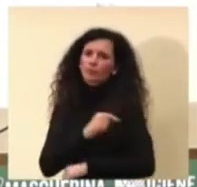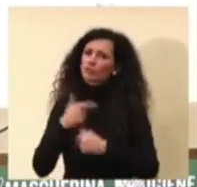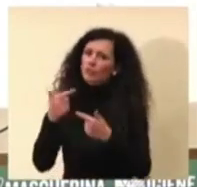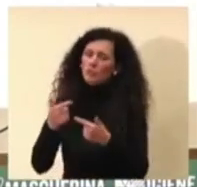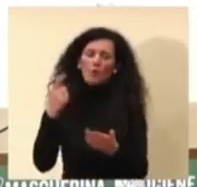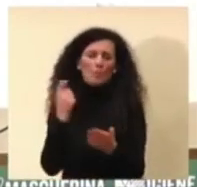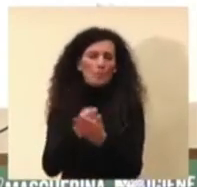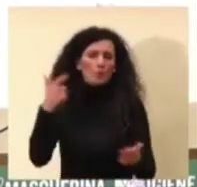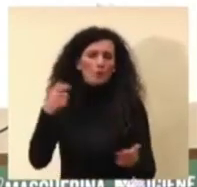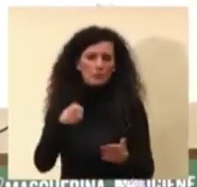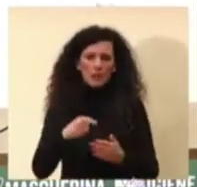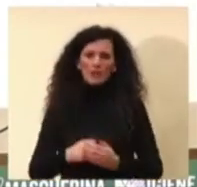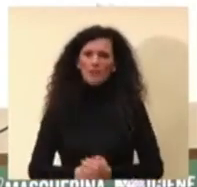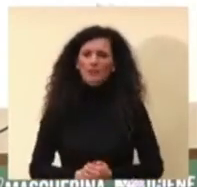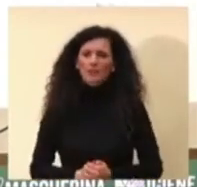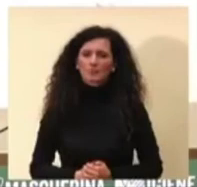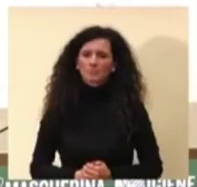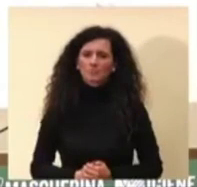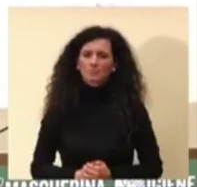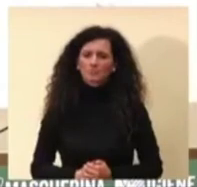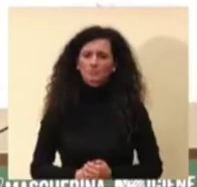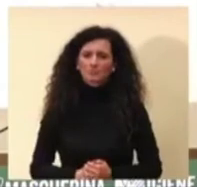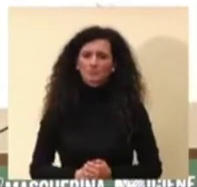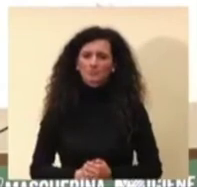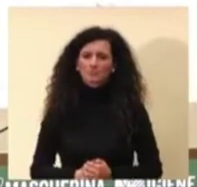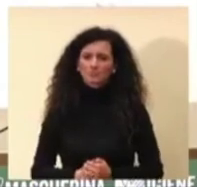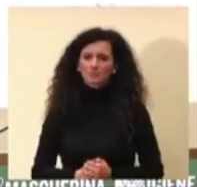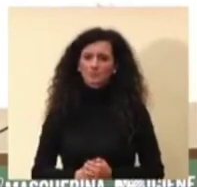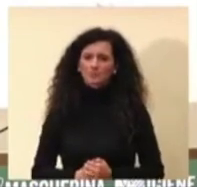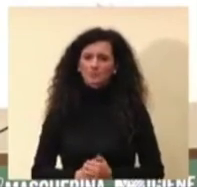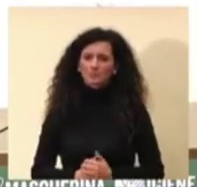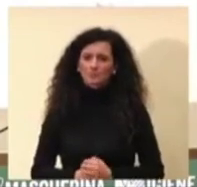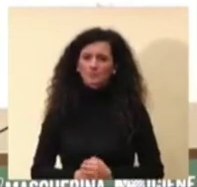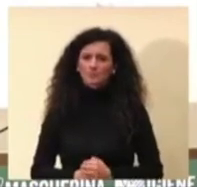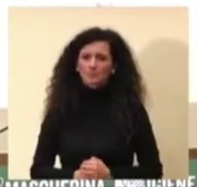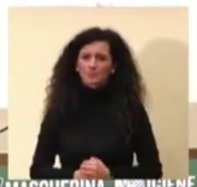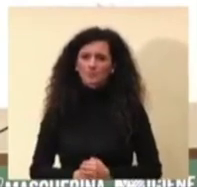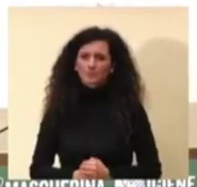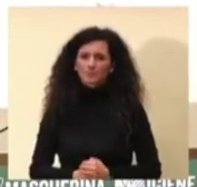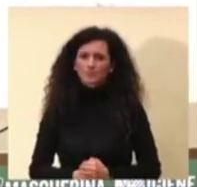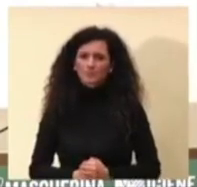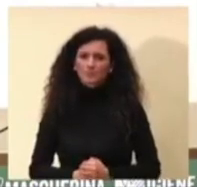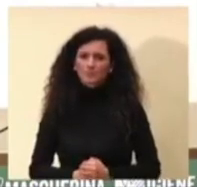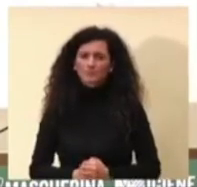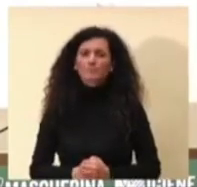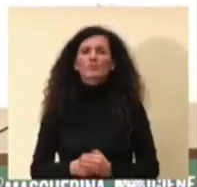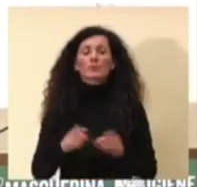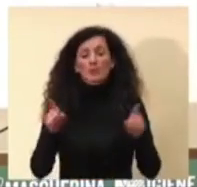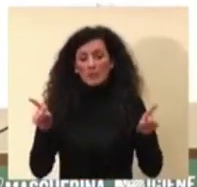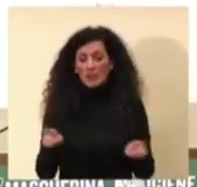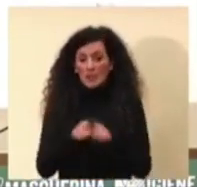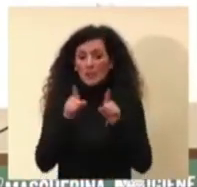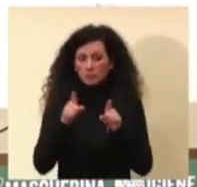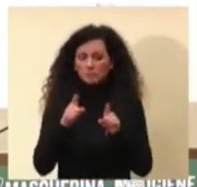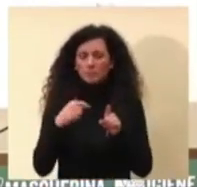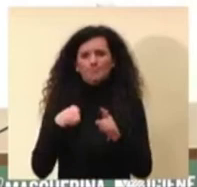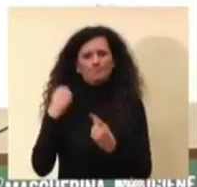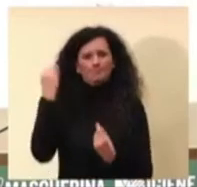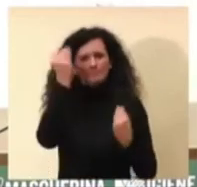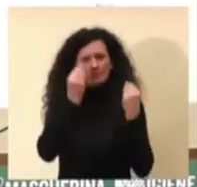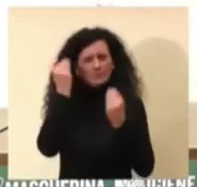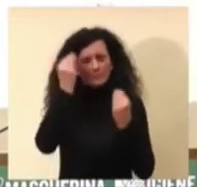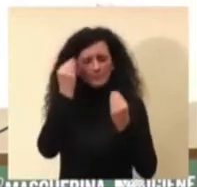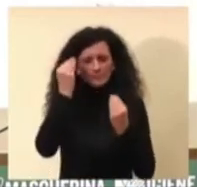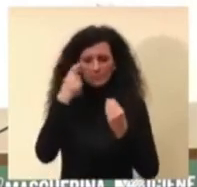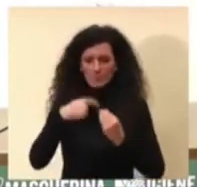All'estremo opposto tocco questo aspetto anche da pediatra oltre che da presidente